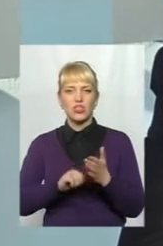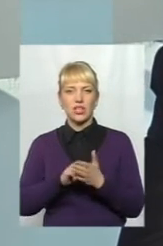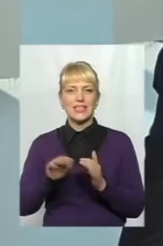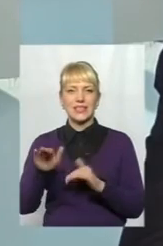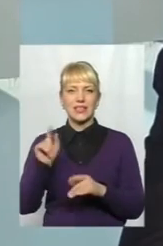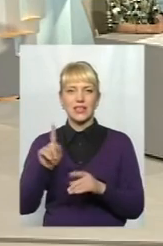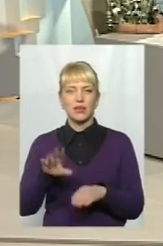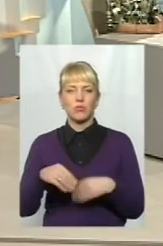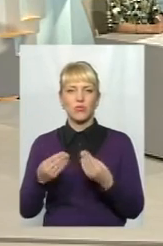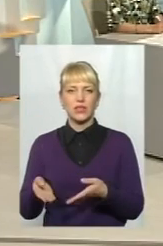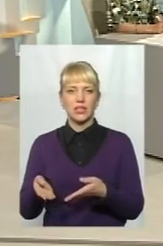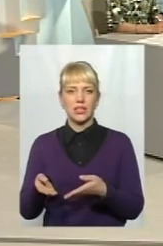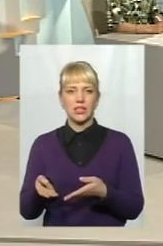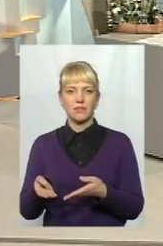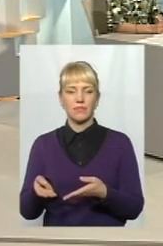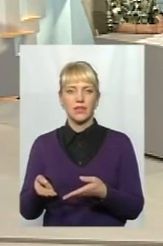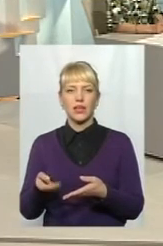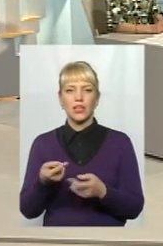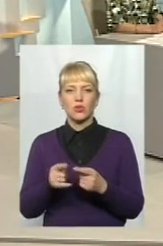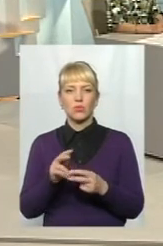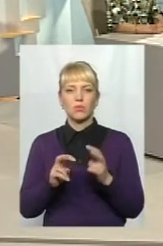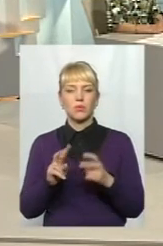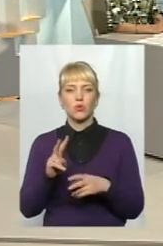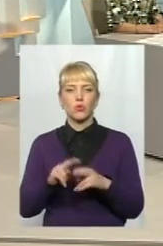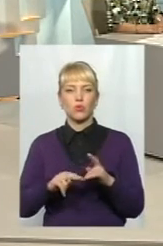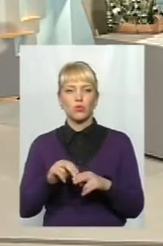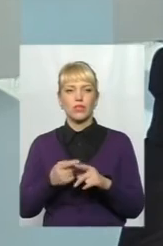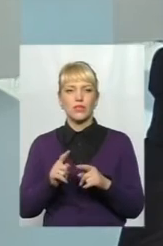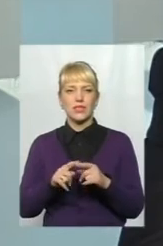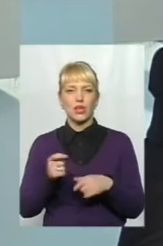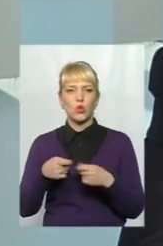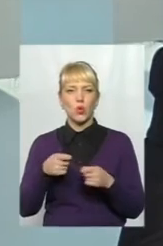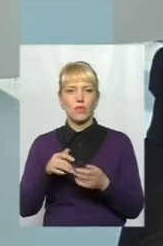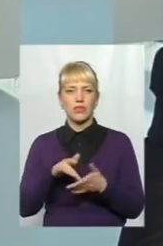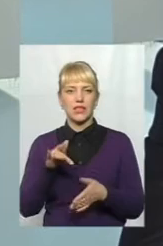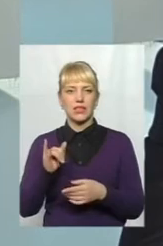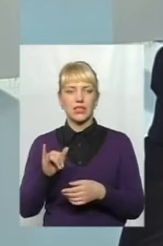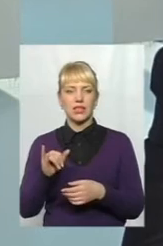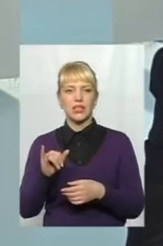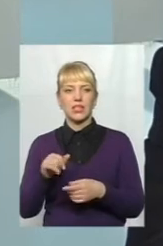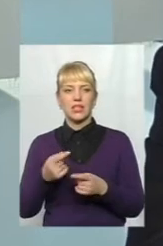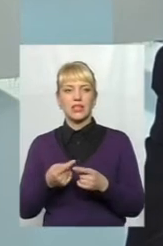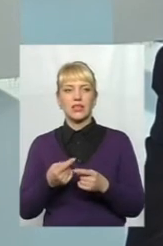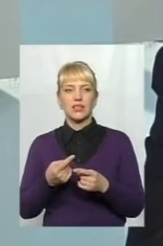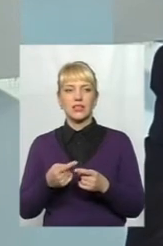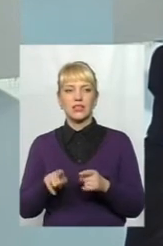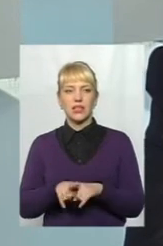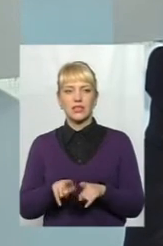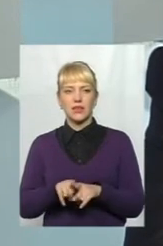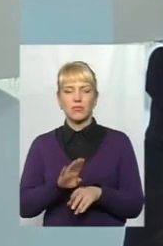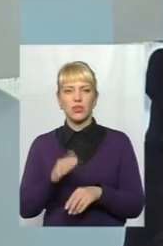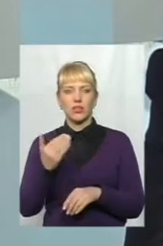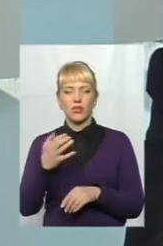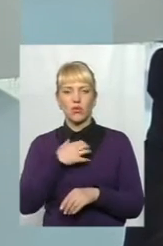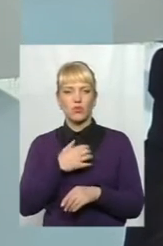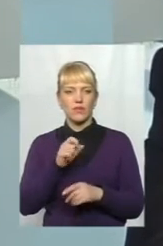який був виданий тому підприємству, який будував цей торговий центр. І, власне, це так само не їхні основні